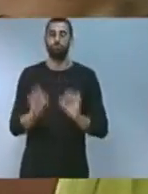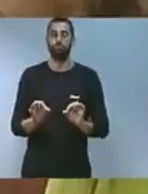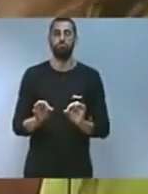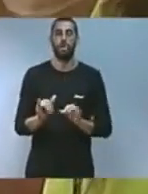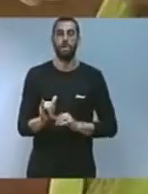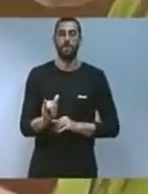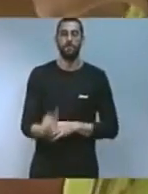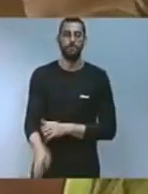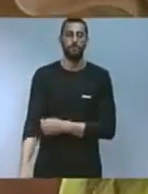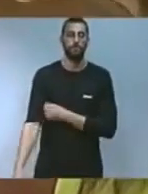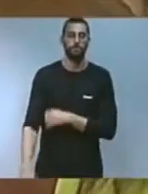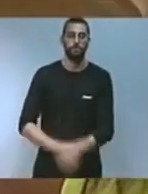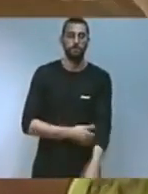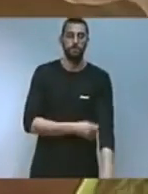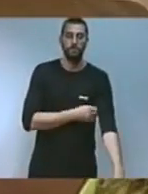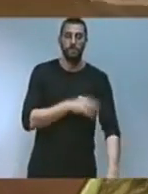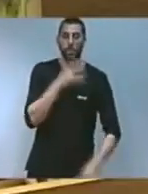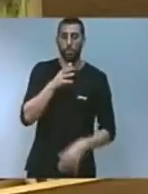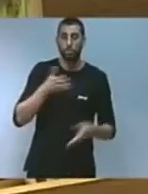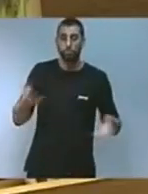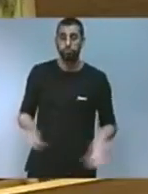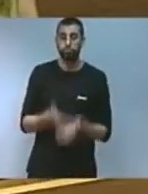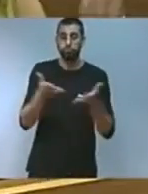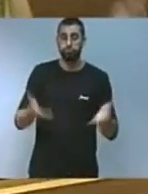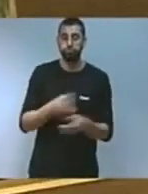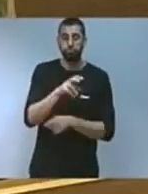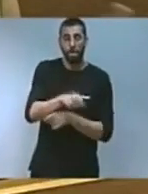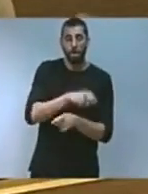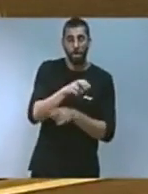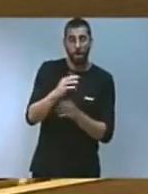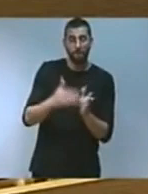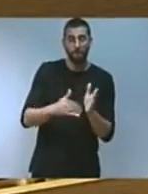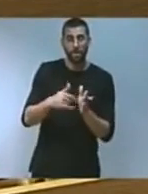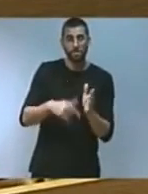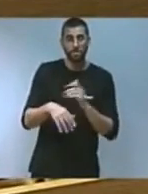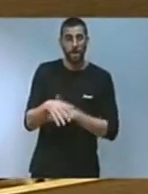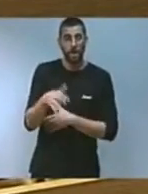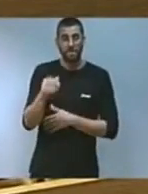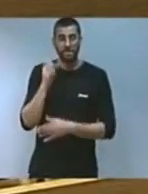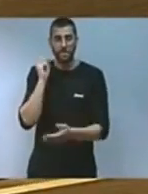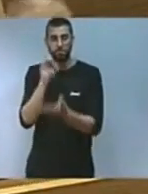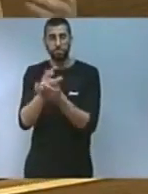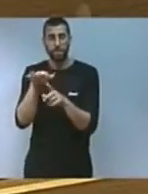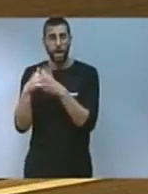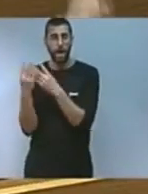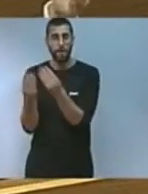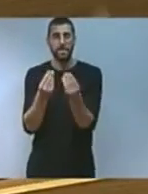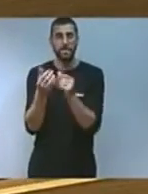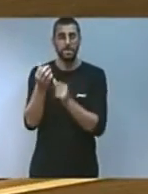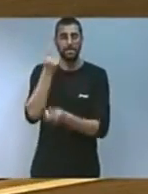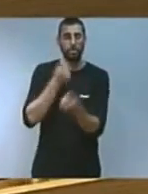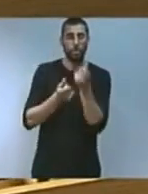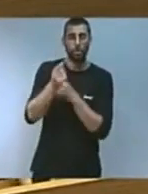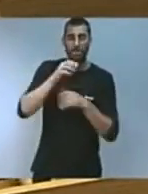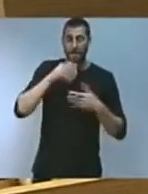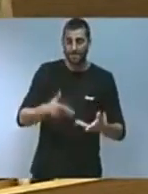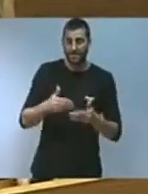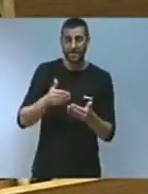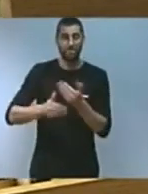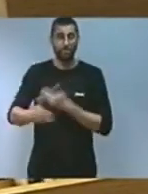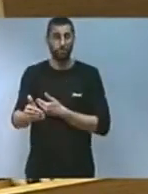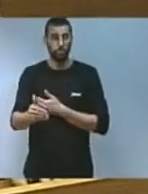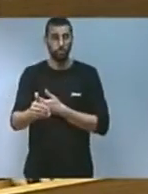com a suport i impuls del sector agroalimentari valencià i d'acord en si portar reptes ambientals i econòmics de present i de futur es desenvoluparan